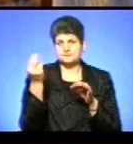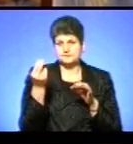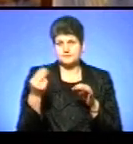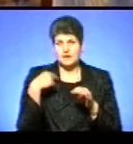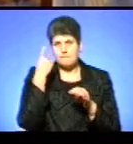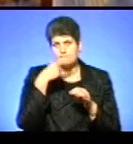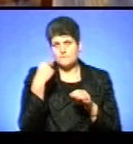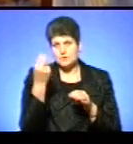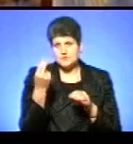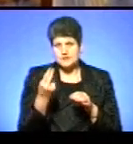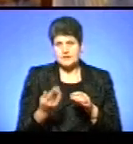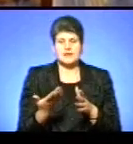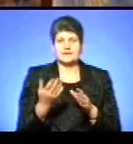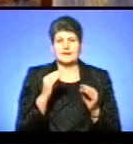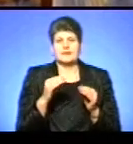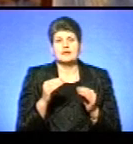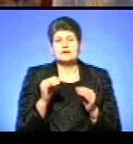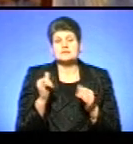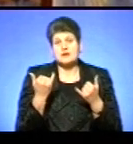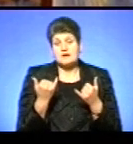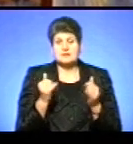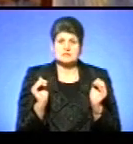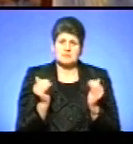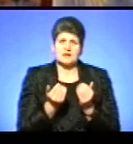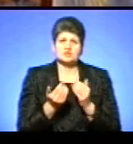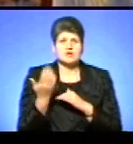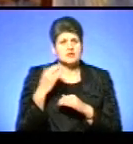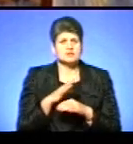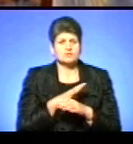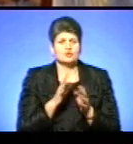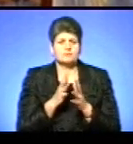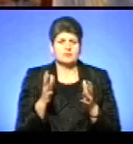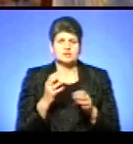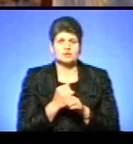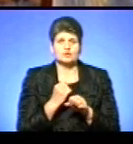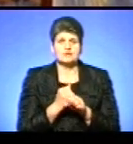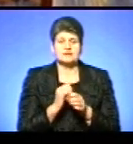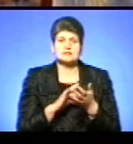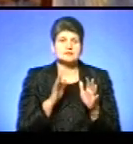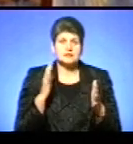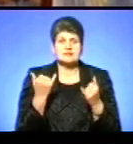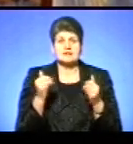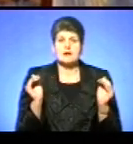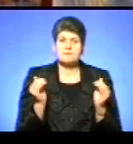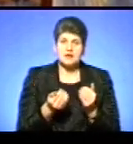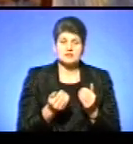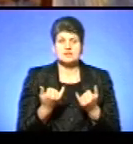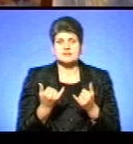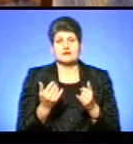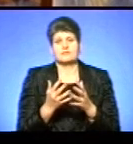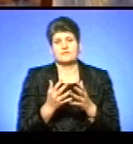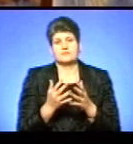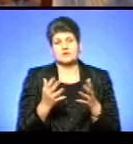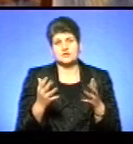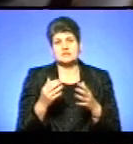декоративних композицій. Зараз менше. Раніше, мабуть, було більше робіт на склі, зараз менше. І зараз в основному